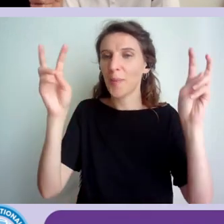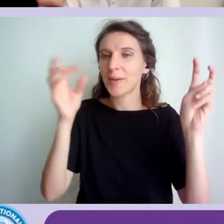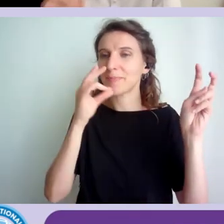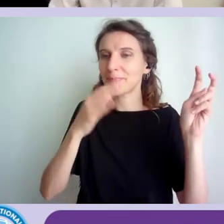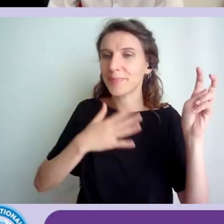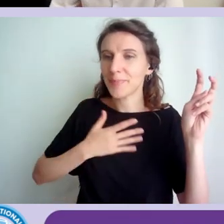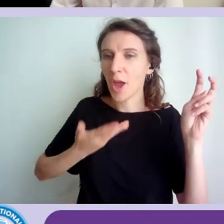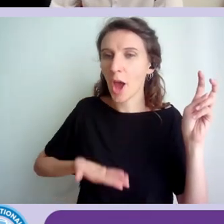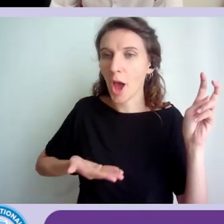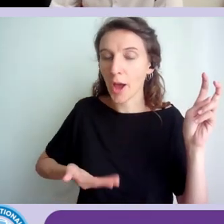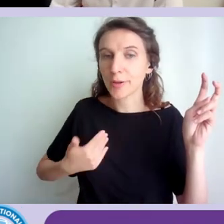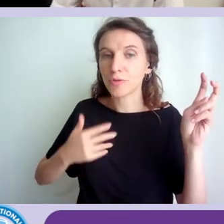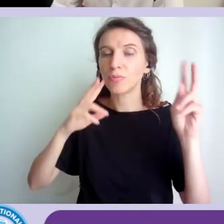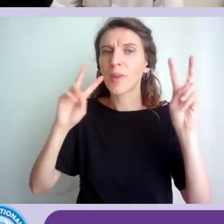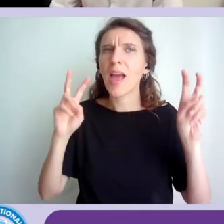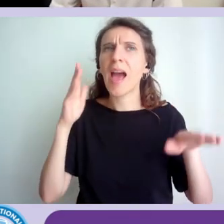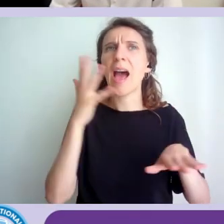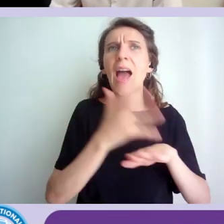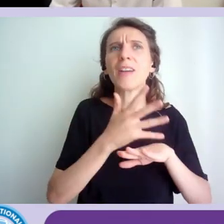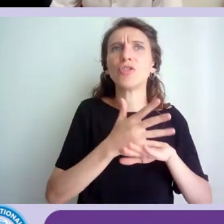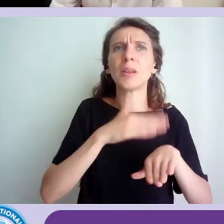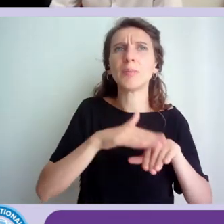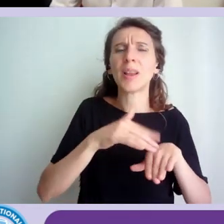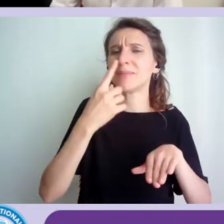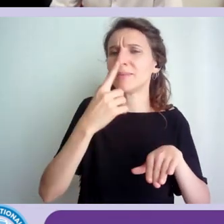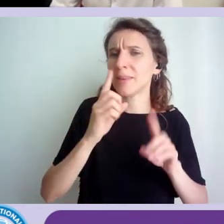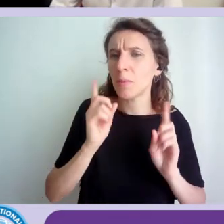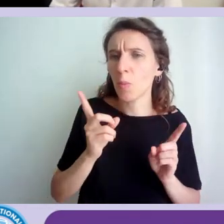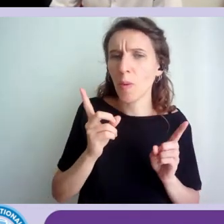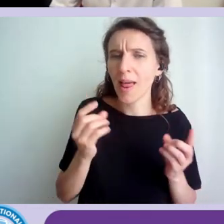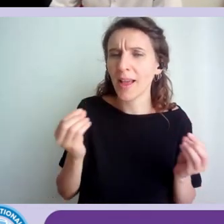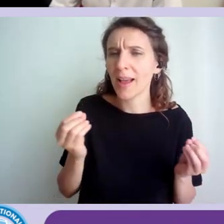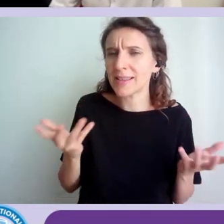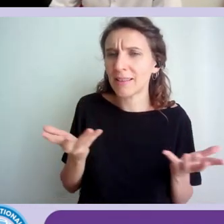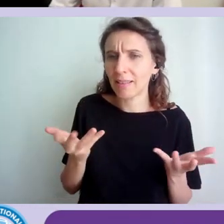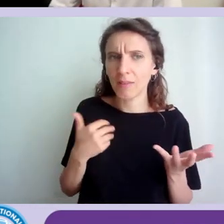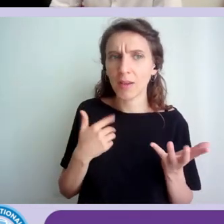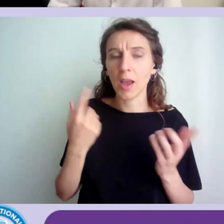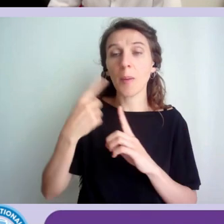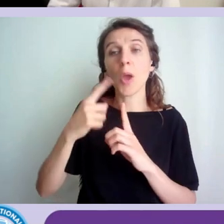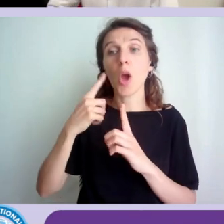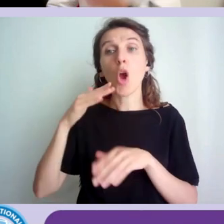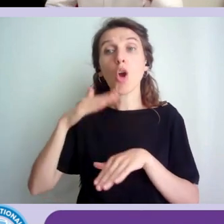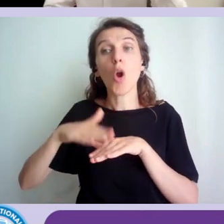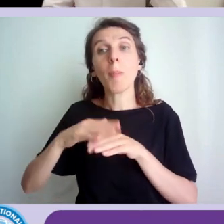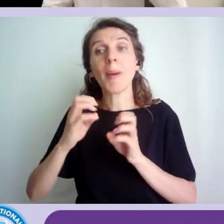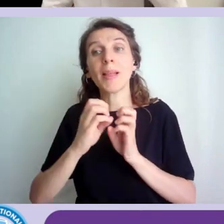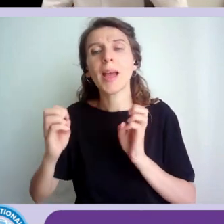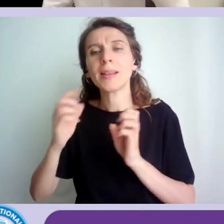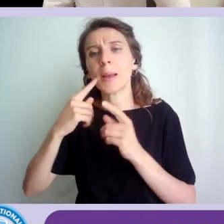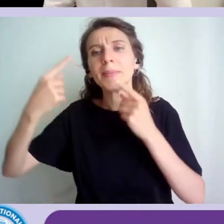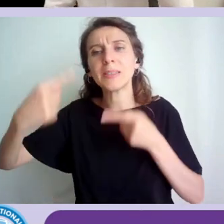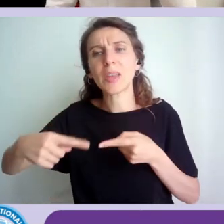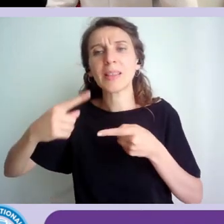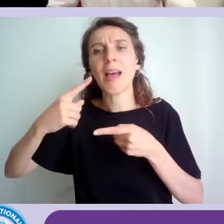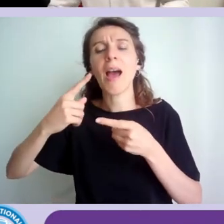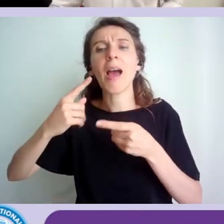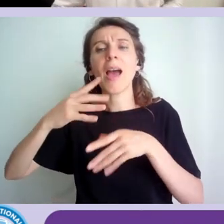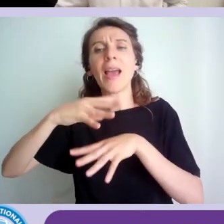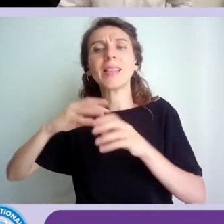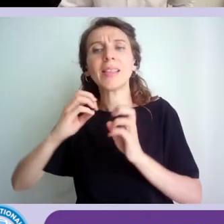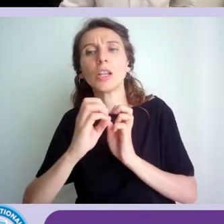'accessibilità e perché in termini di competenze è una sfida interdisciplinare? Come l